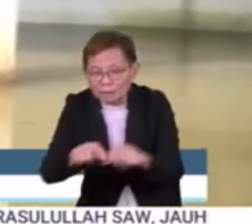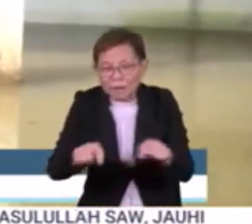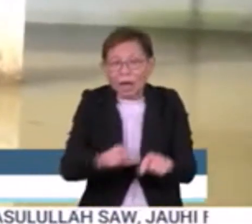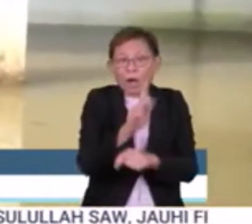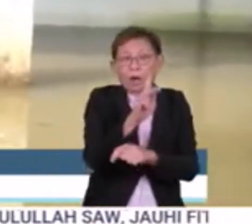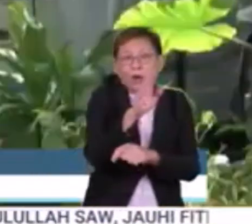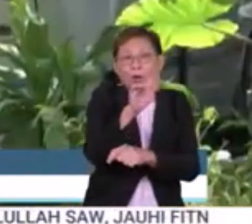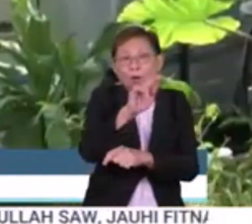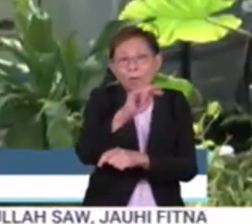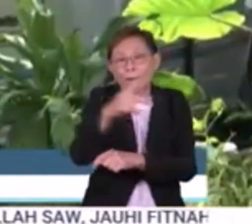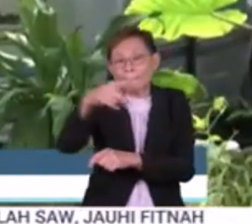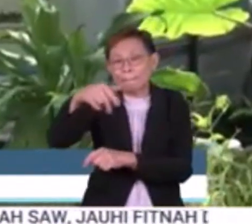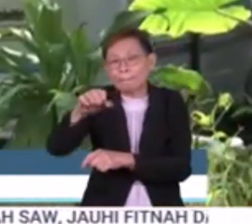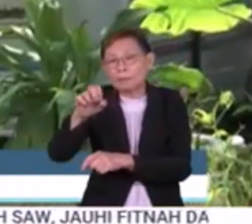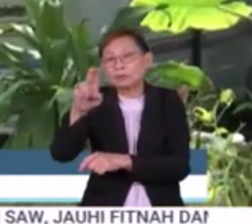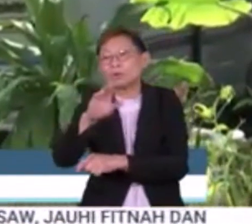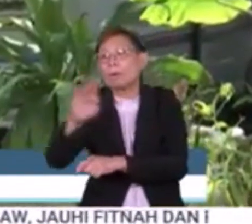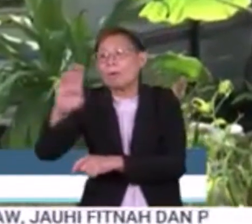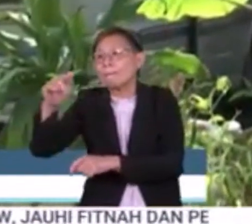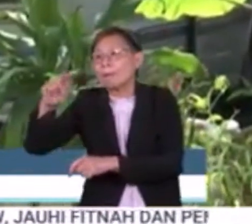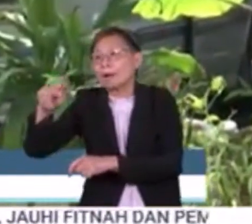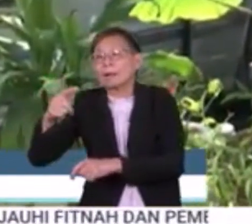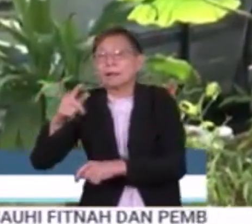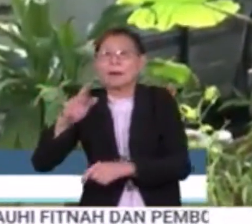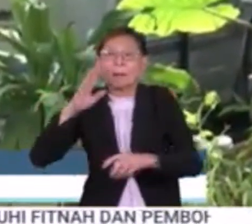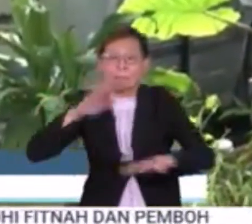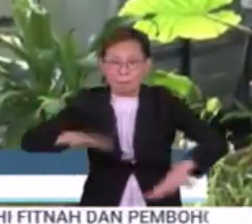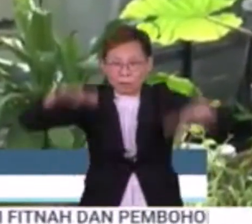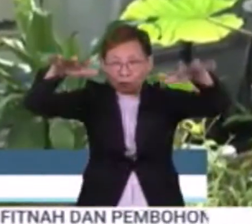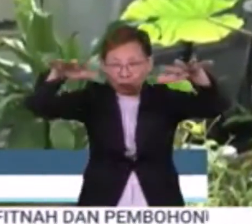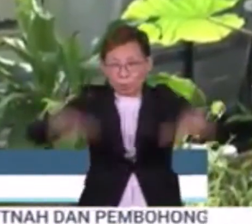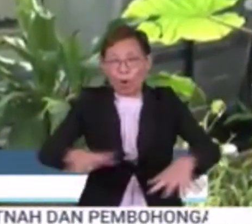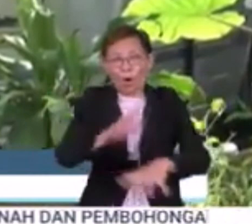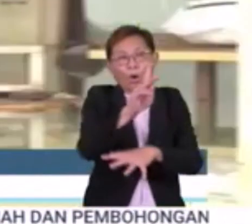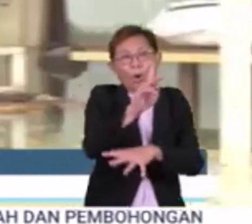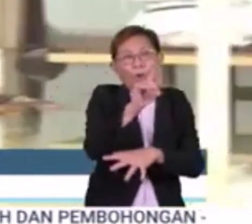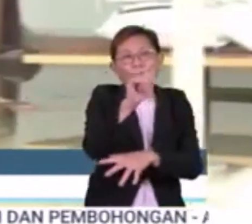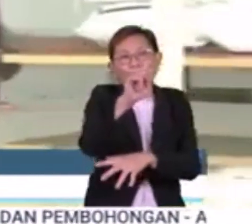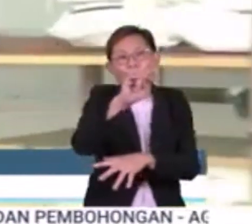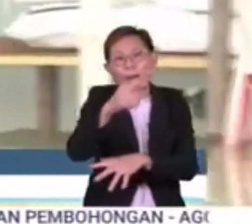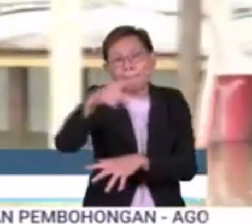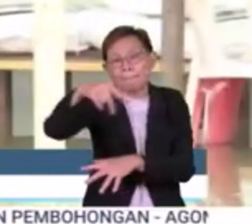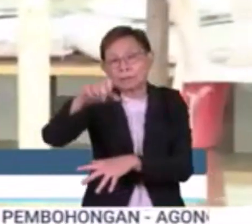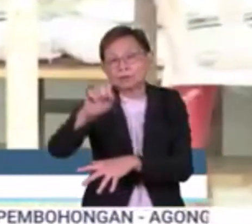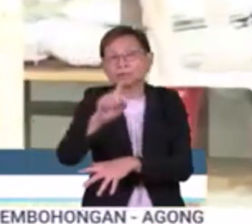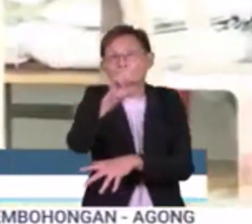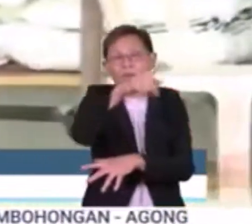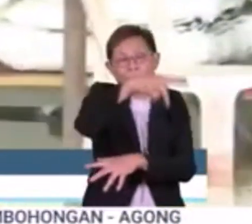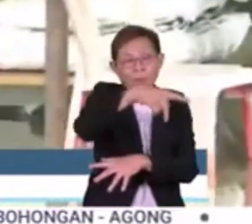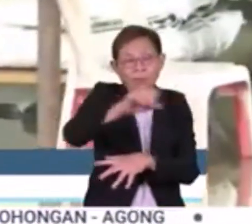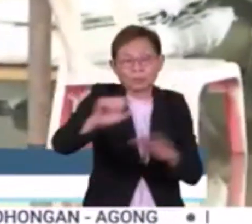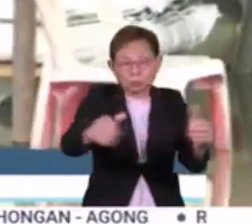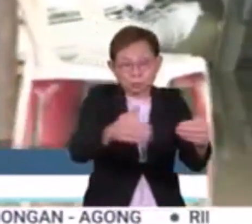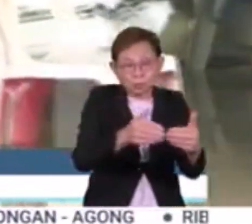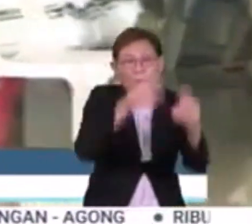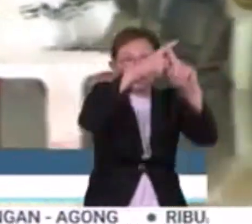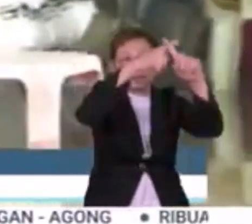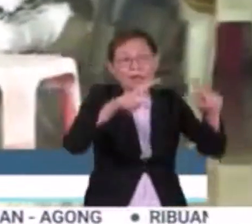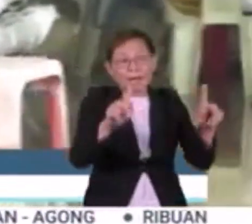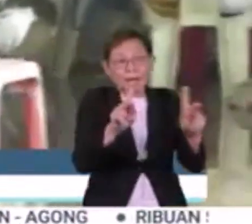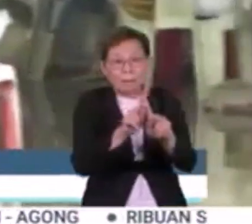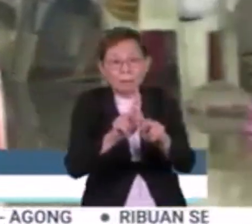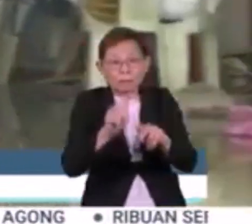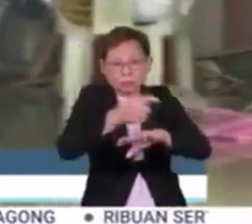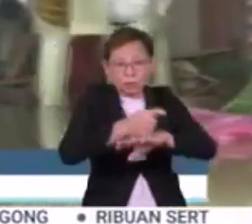daerah Kubang Pasu dan Baling, banjir telah surut. Di Kubang Pasu, satu PPS ditutup pagi tadi iaitu Dewan Kampung